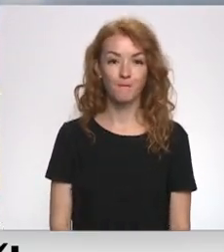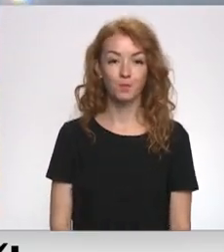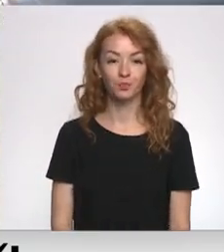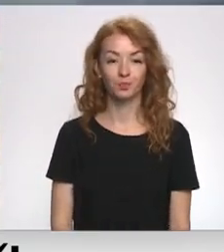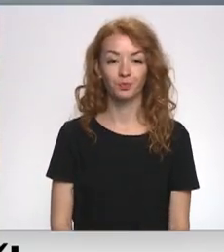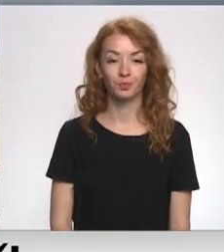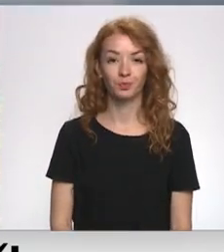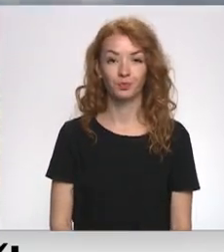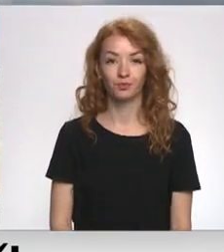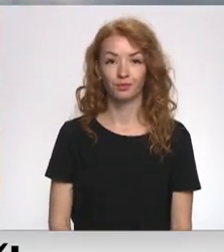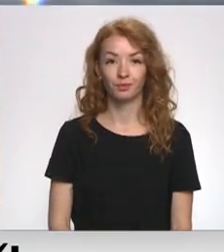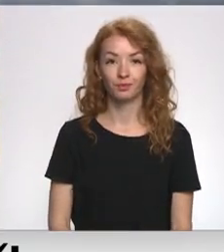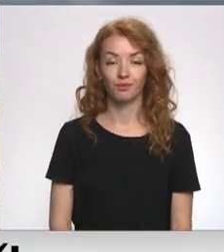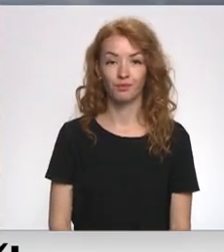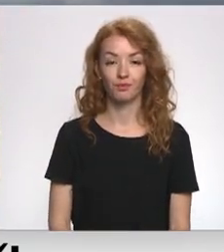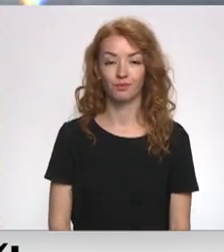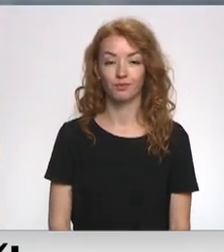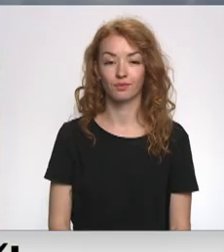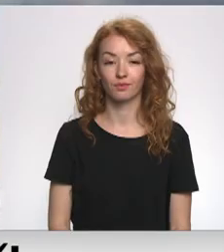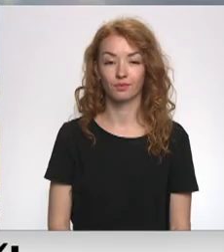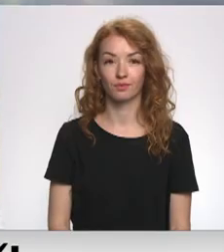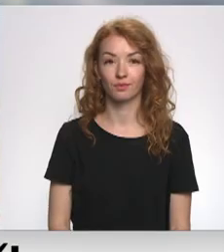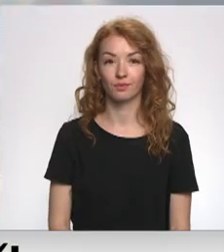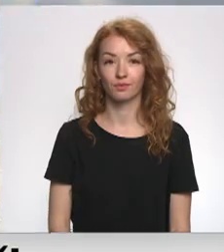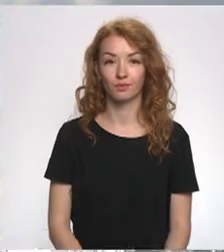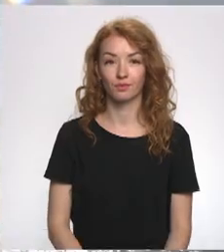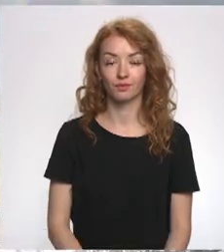Kozule, Andrejs Mažāns, Vitālīs Duda Renoks, Latgales regionālā televīzija.